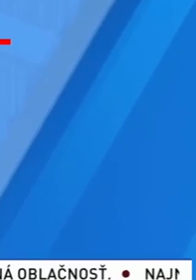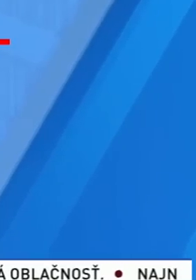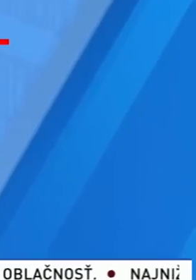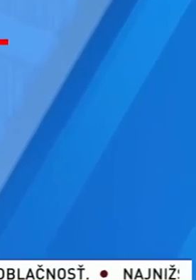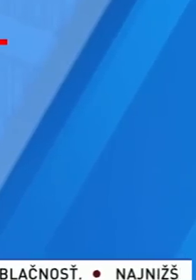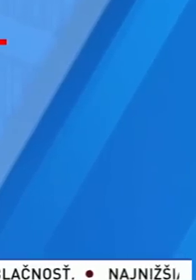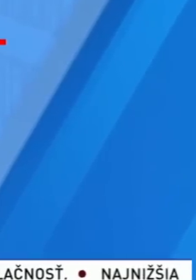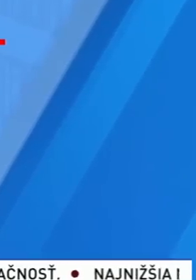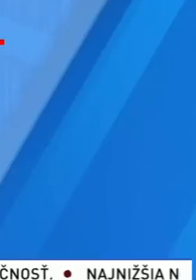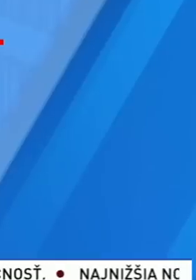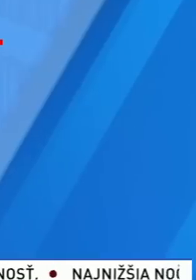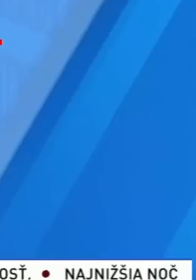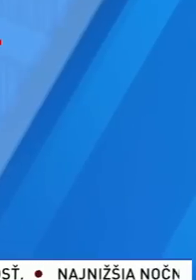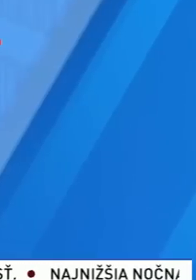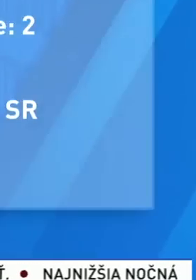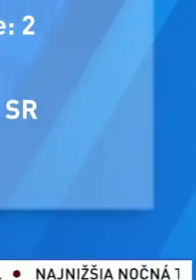-demokratického hnutia.